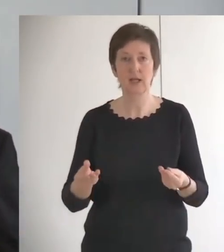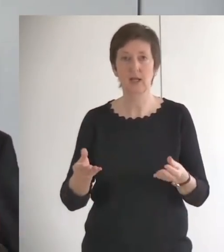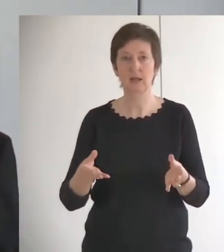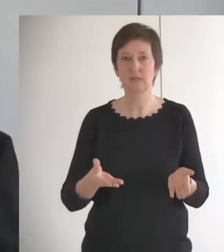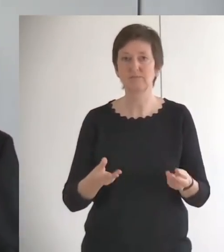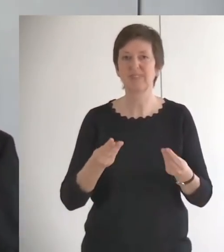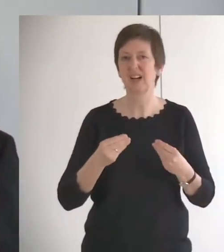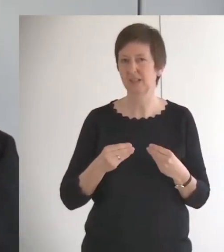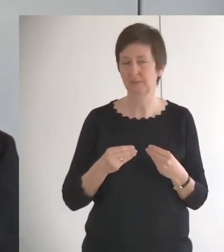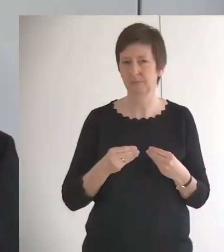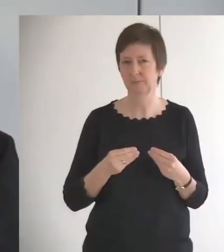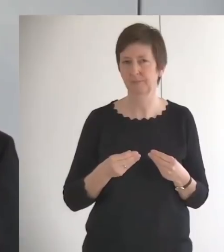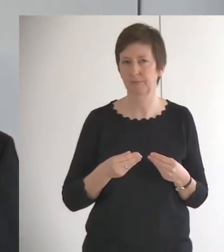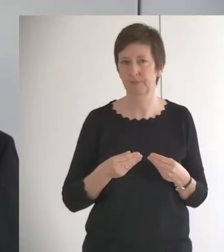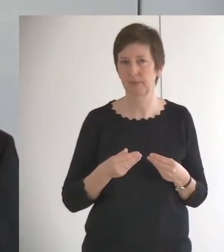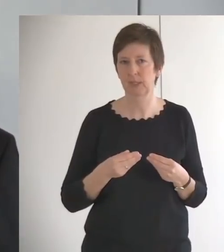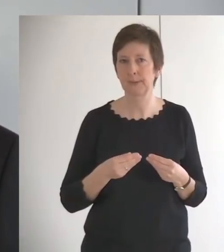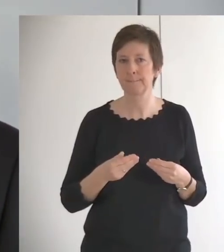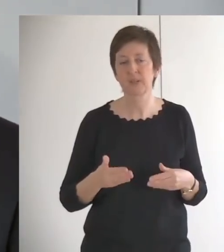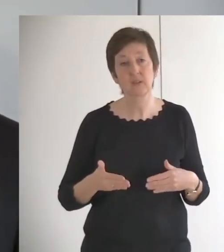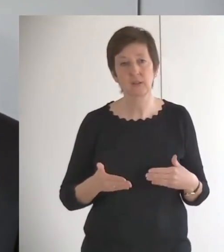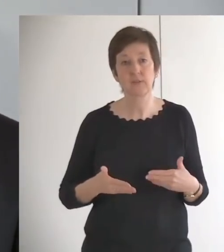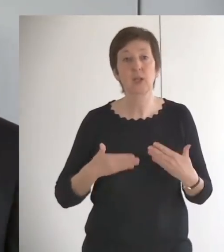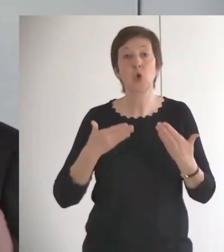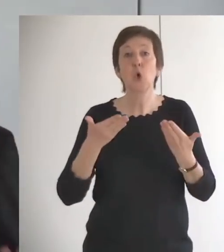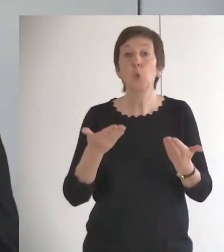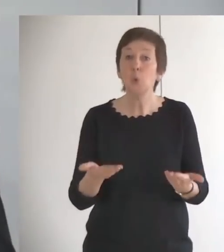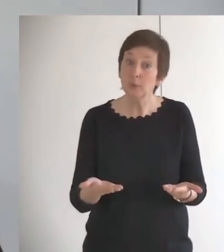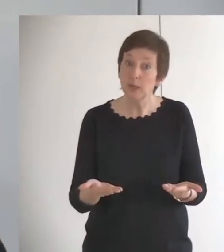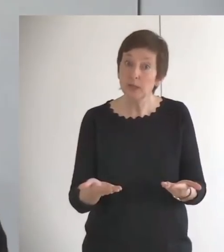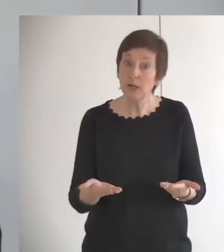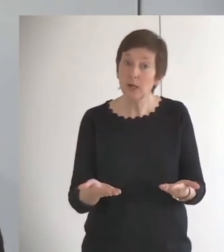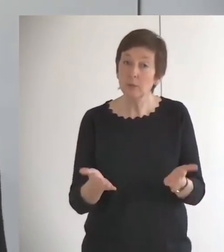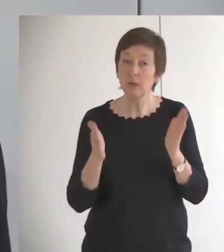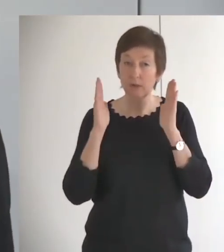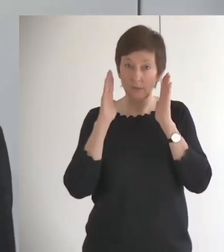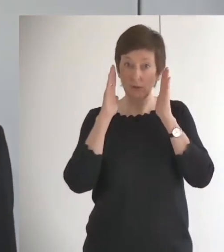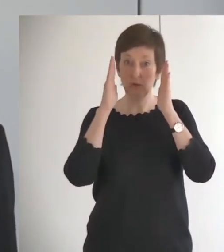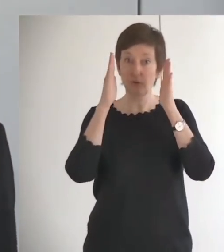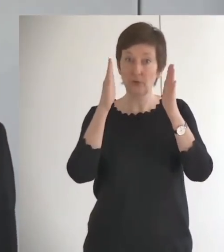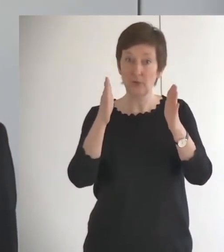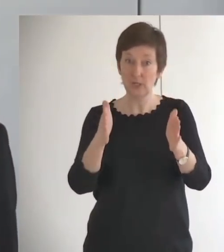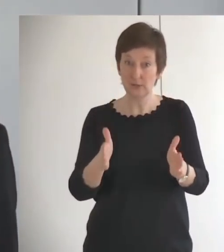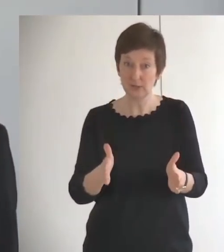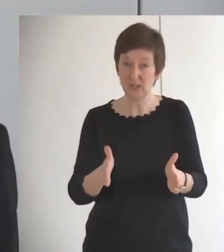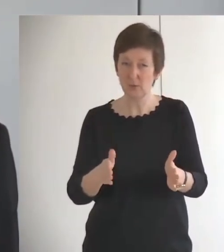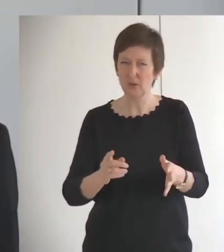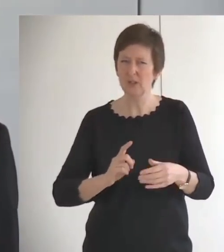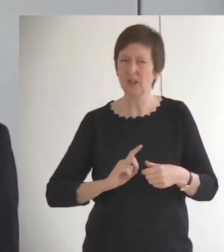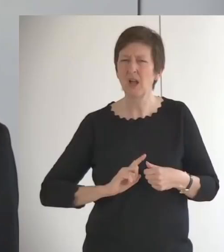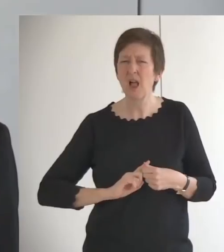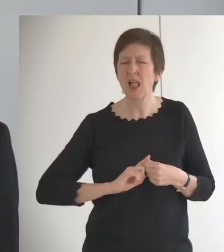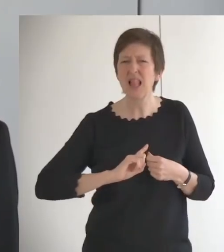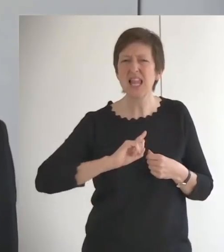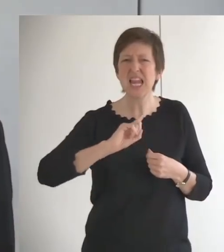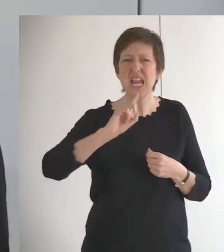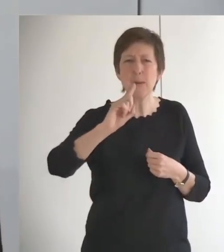Übergabe der Seele, eine Übergabe des Vertrauens, lebenslang, ihr Lieben.